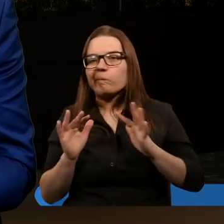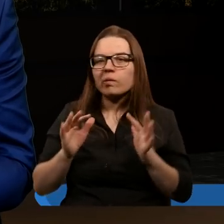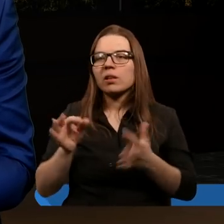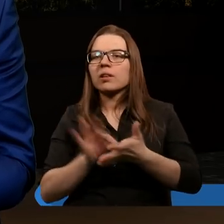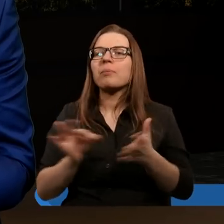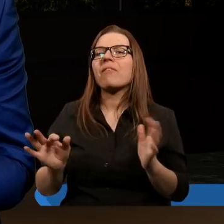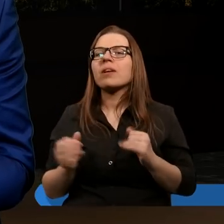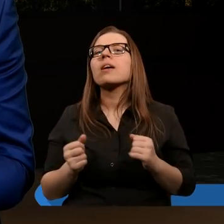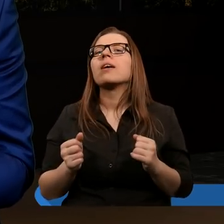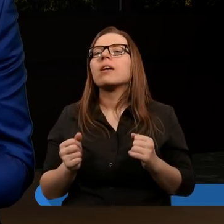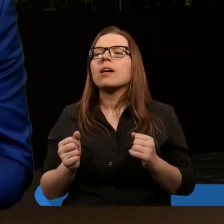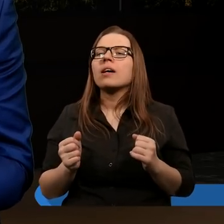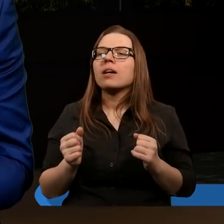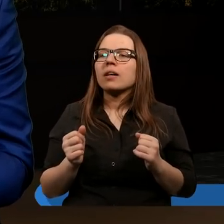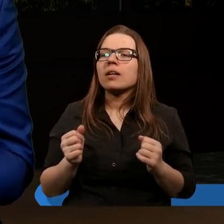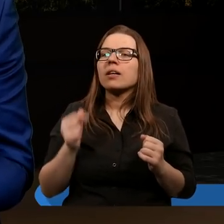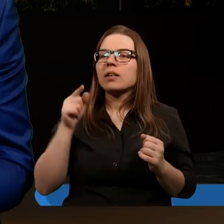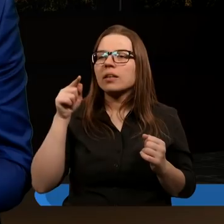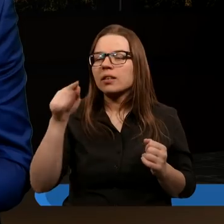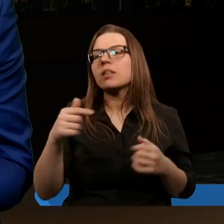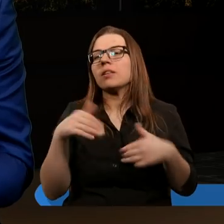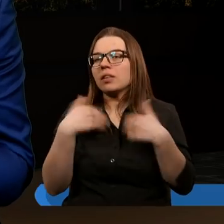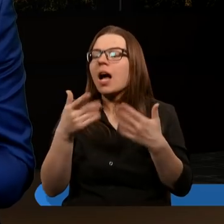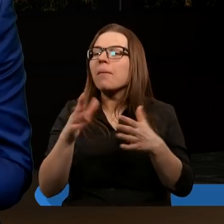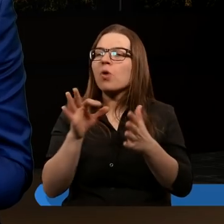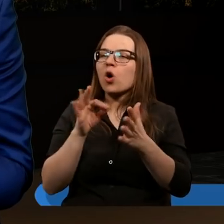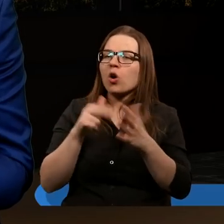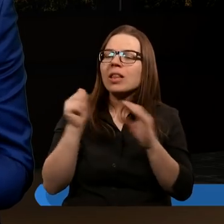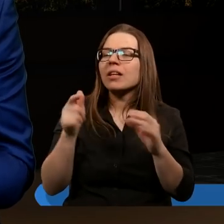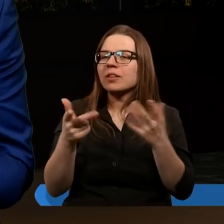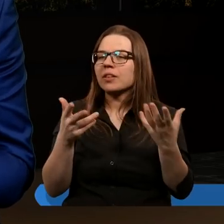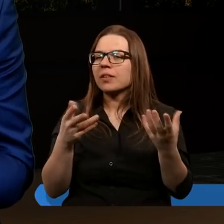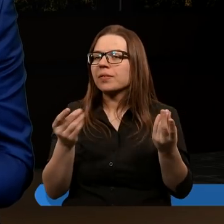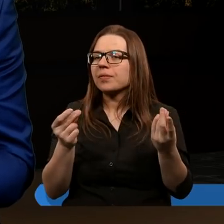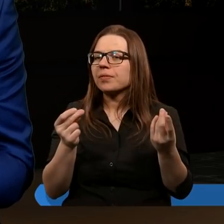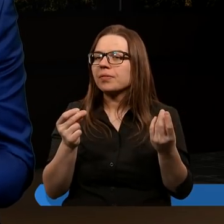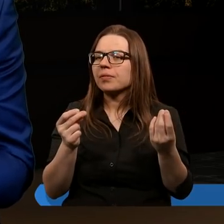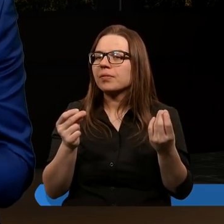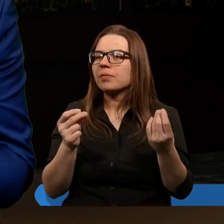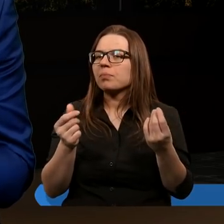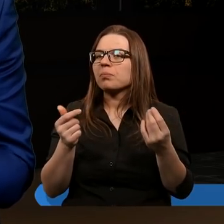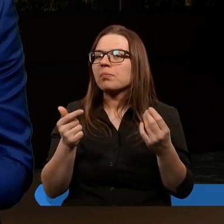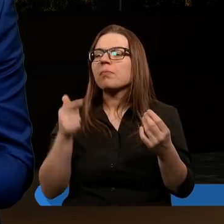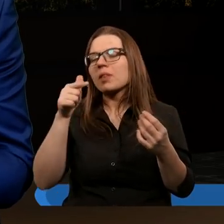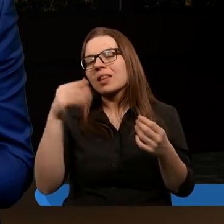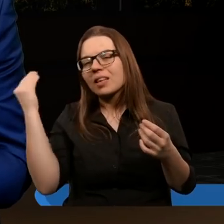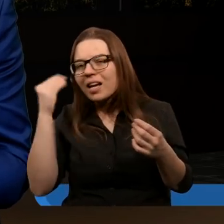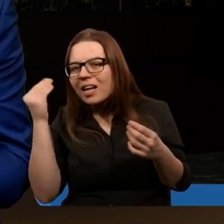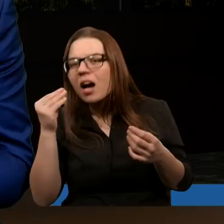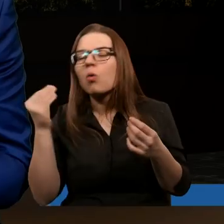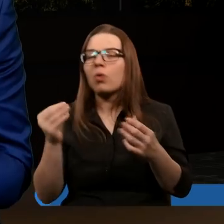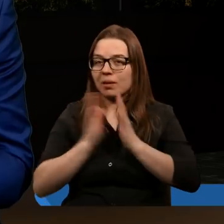Tam, nie chodzi o to, że tam odeszli, tam już dawno odeszli. To jest po prostu konsekwencja tego, że po prostu te nauki